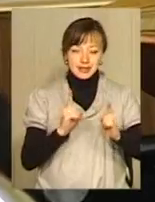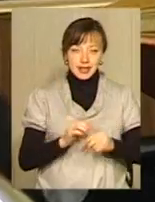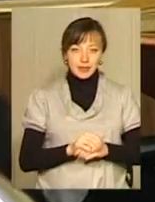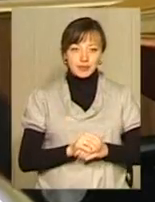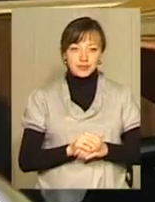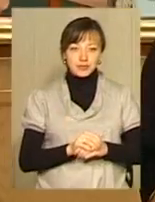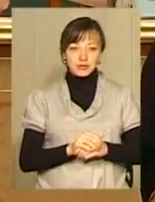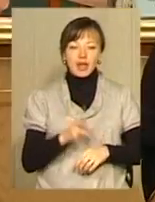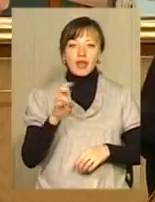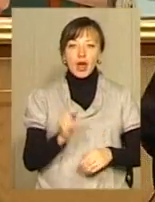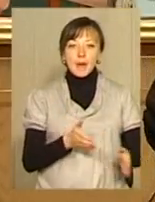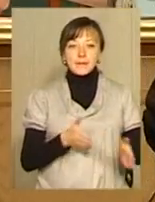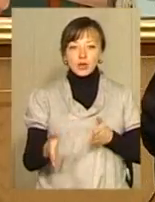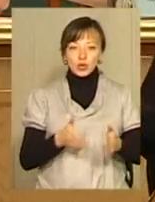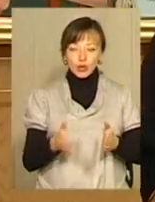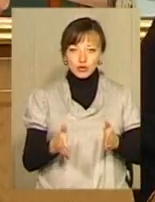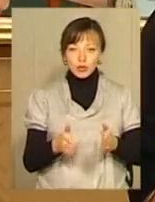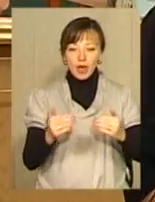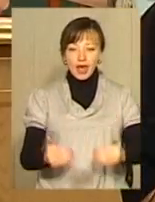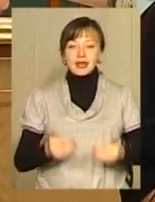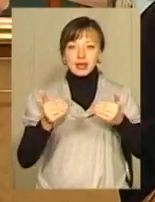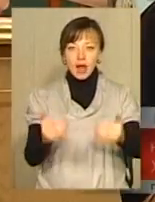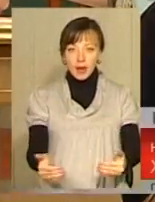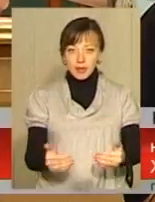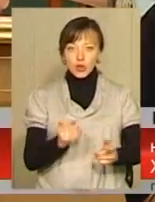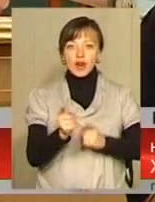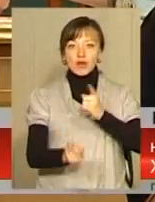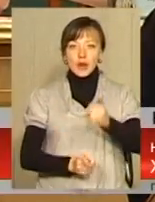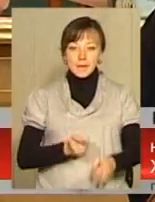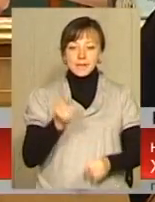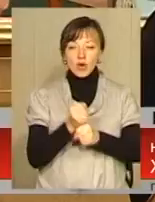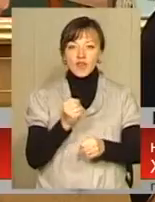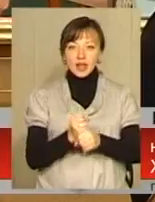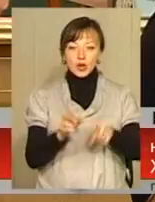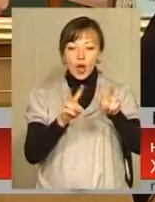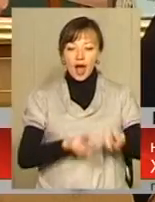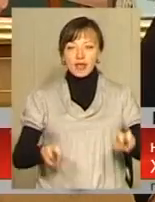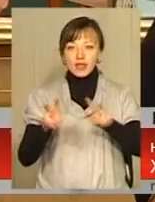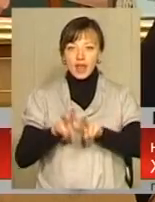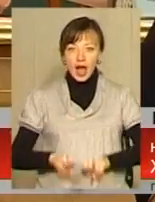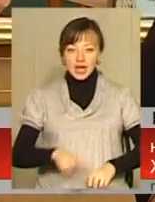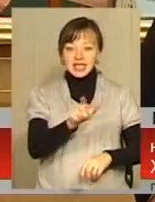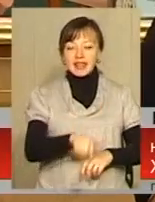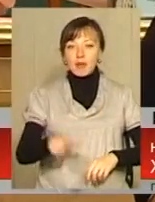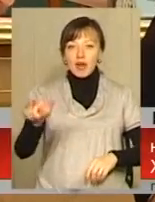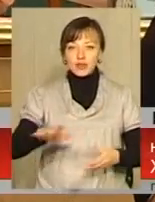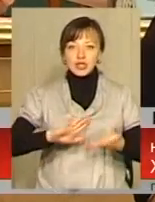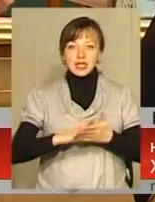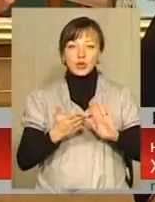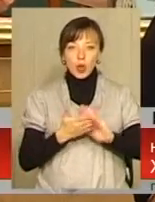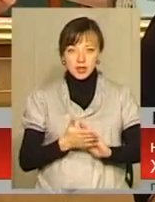ради. На підготовчому етапі до реформування проведено аналіз демографічної ситуації в області, стану здоров'я населення,